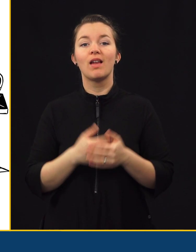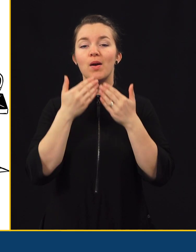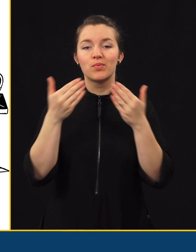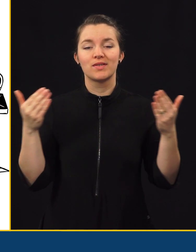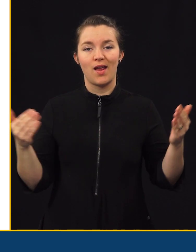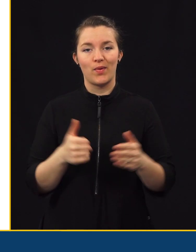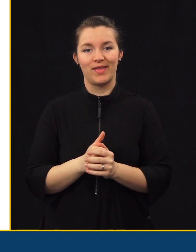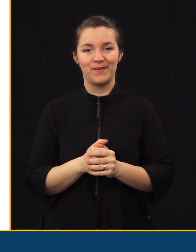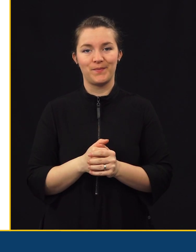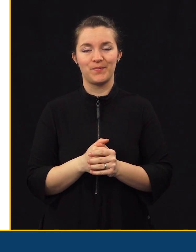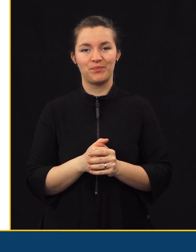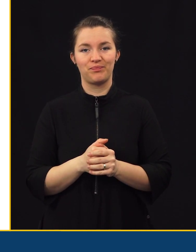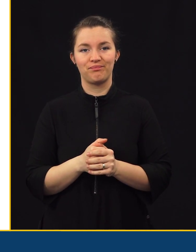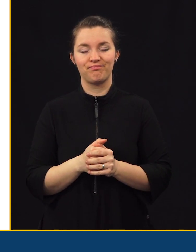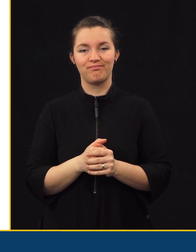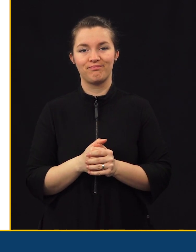Pozdravljeni.